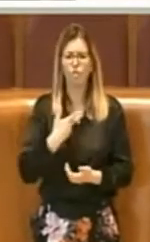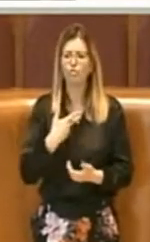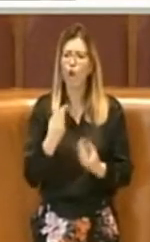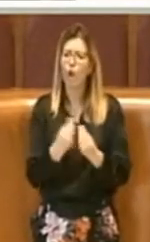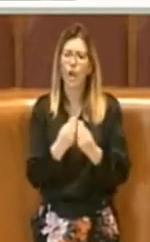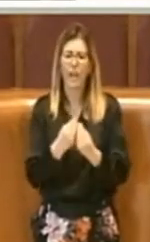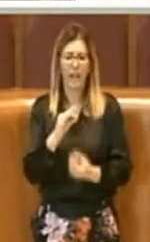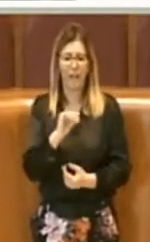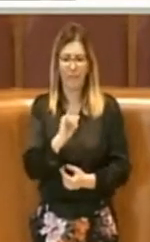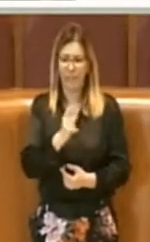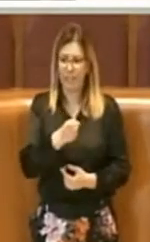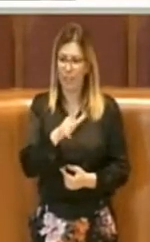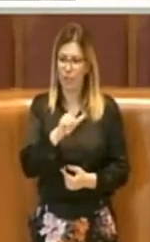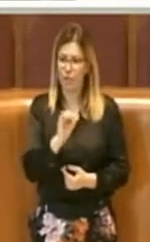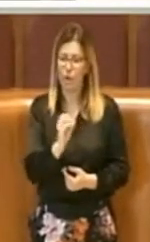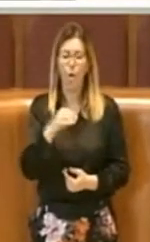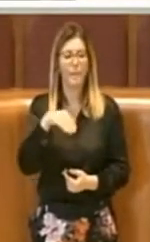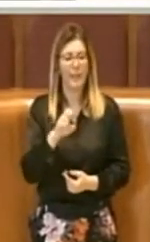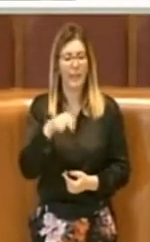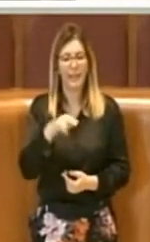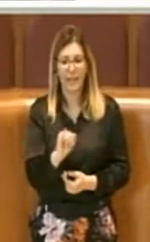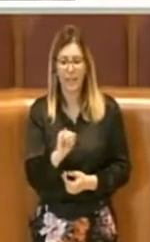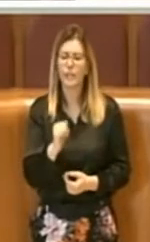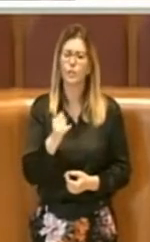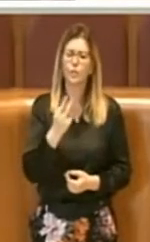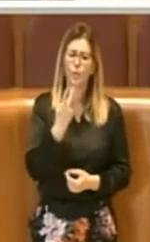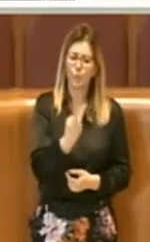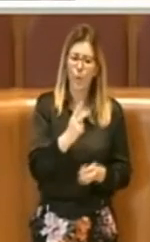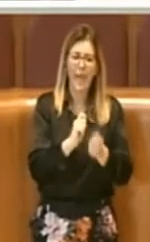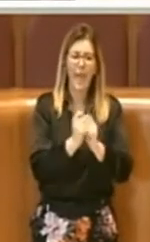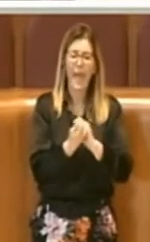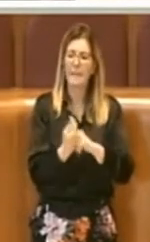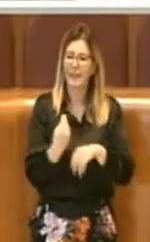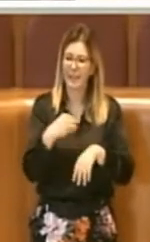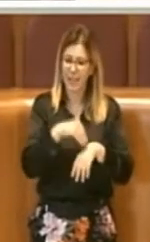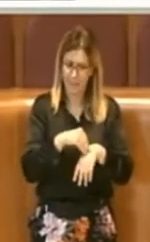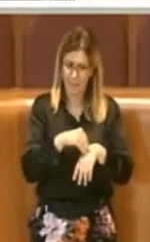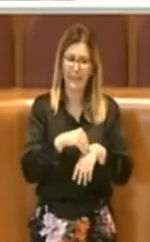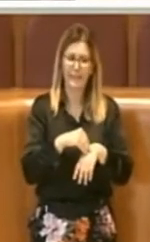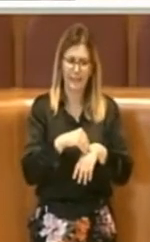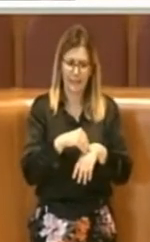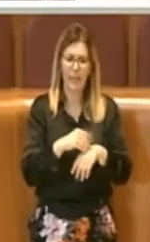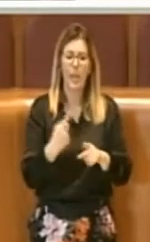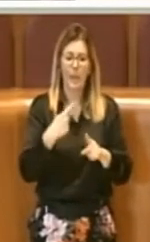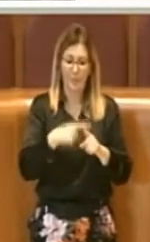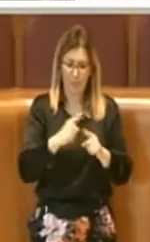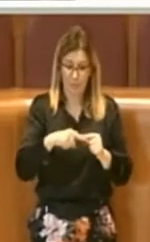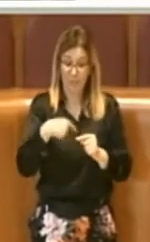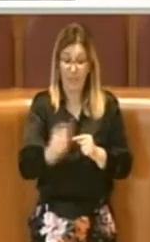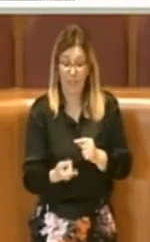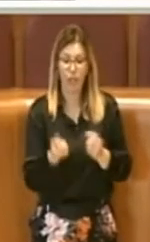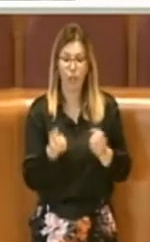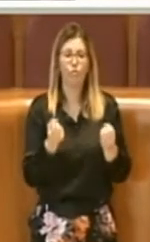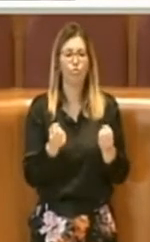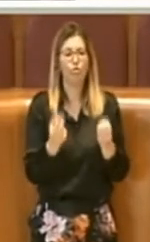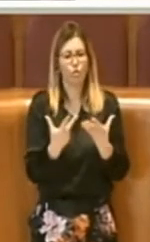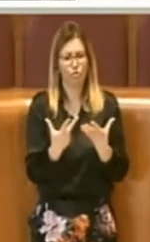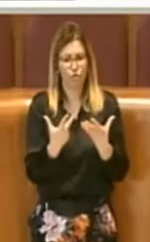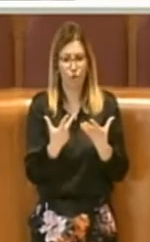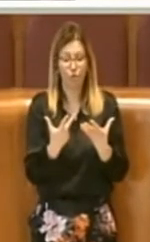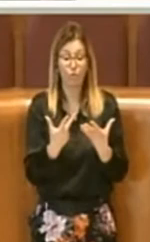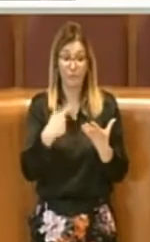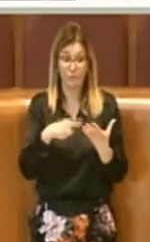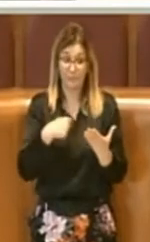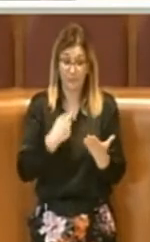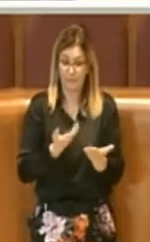fatto che i due emendamenti, presento anche il successivo, il 18, presentati da